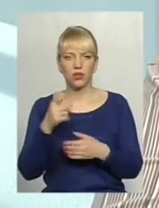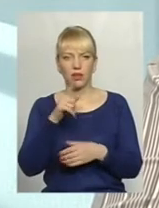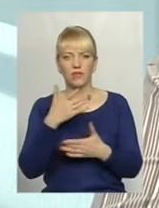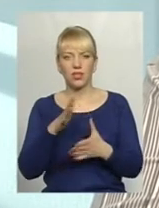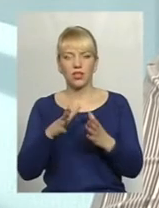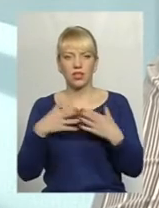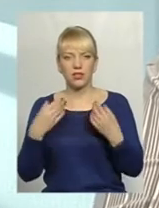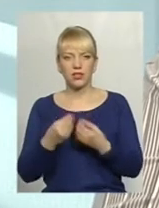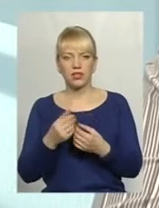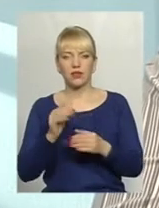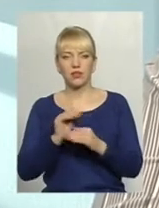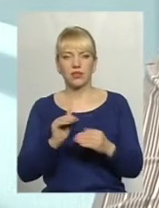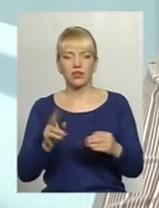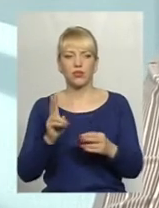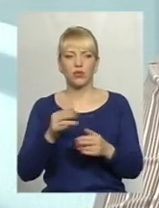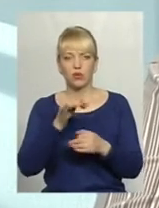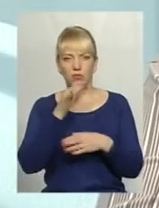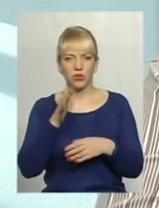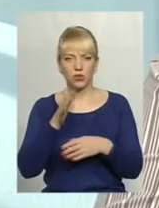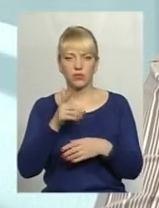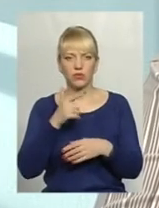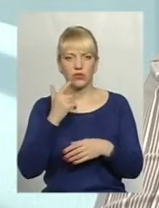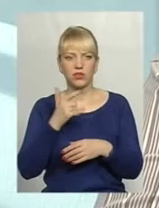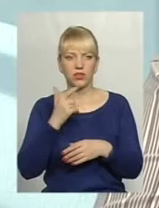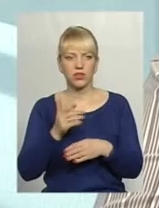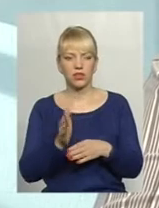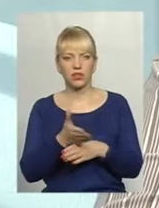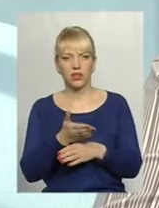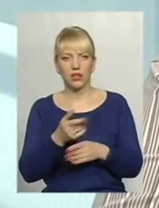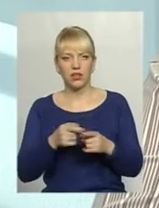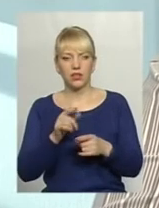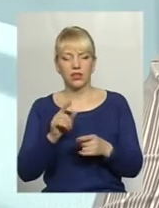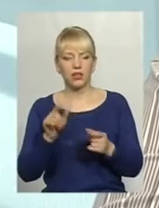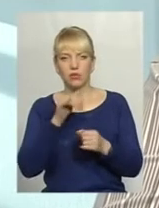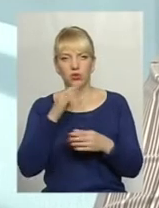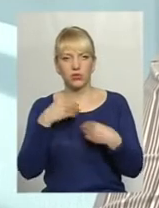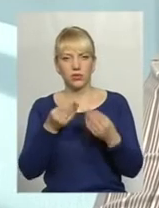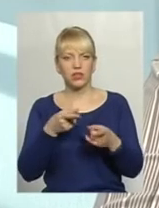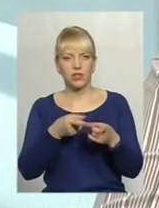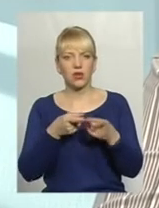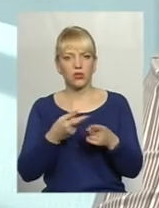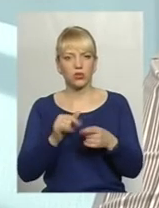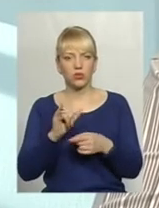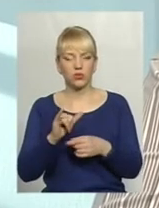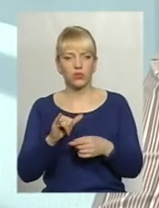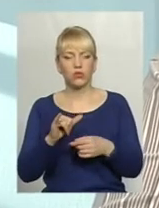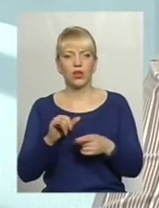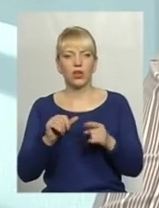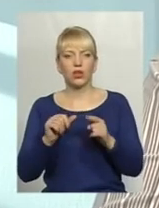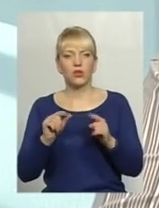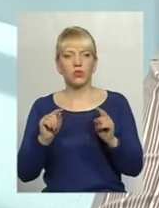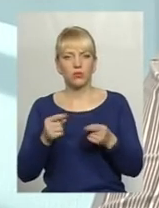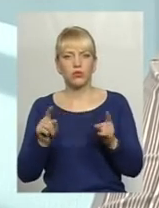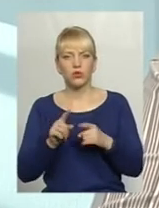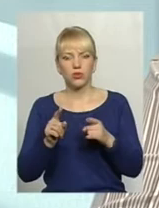сім'ї, там вже є діти, яких ми не можемо в певній загрозі. Тому для того, щоб